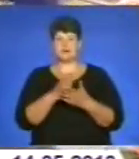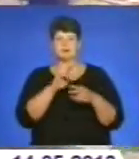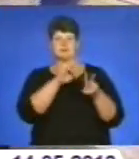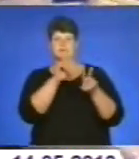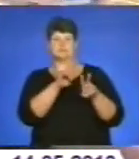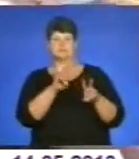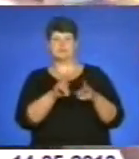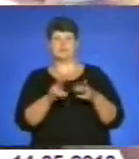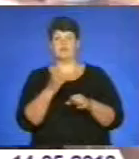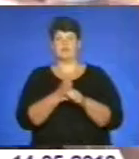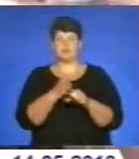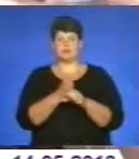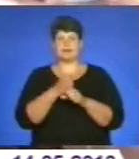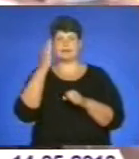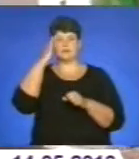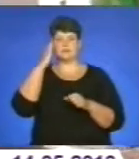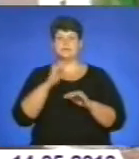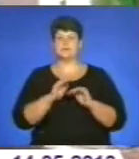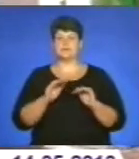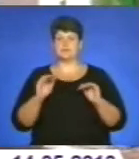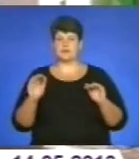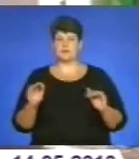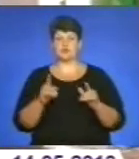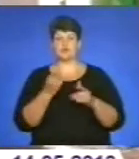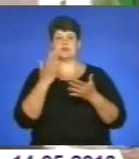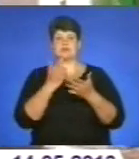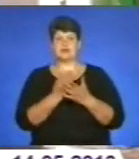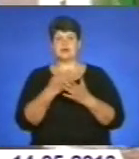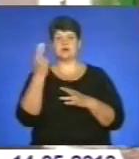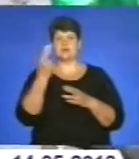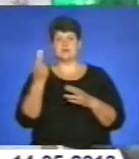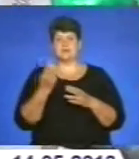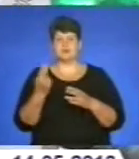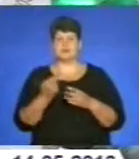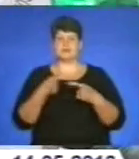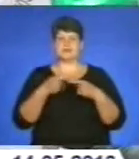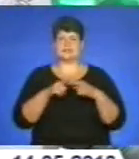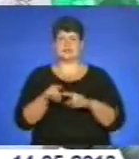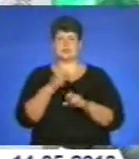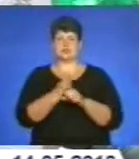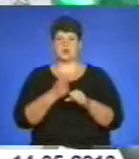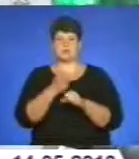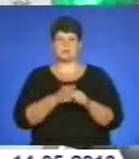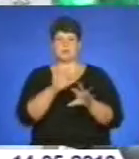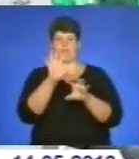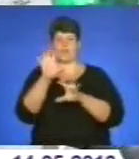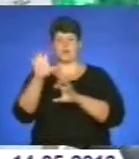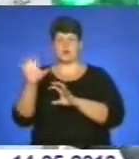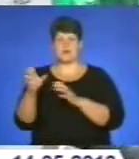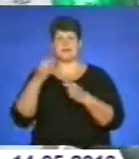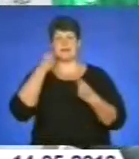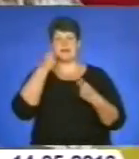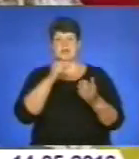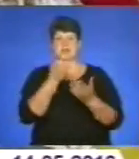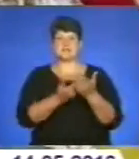вироби талановитих школярів. Тут представлений образотворче мистецтво і технічні розробки, фотографії – кращі